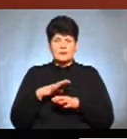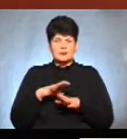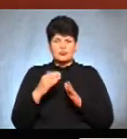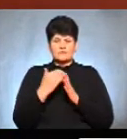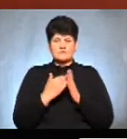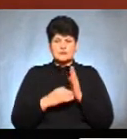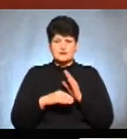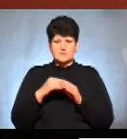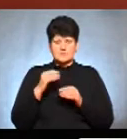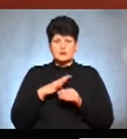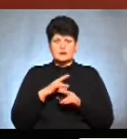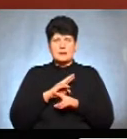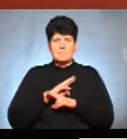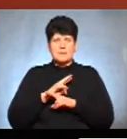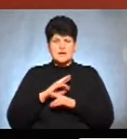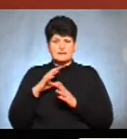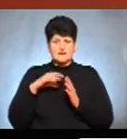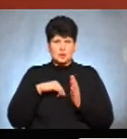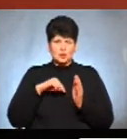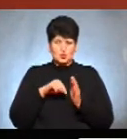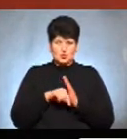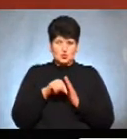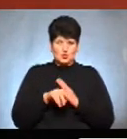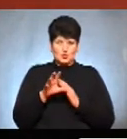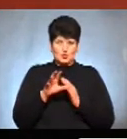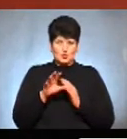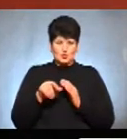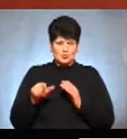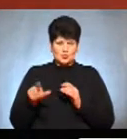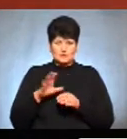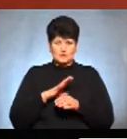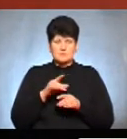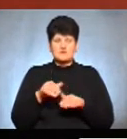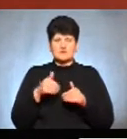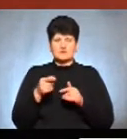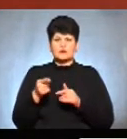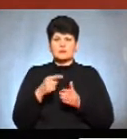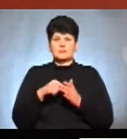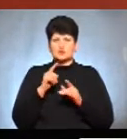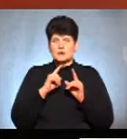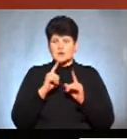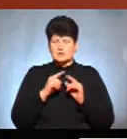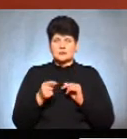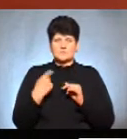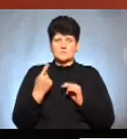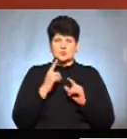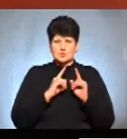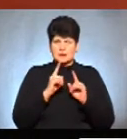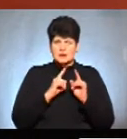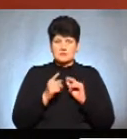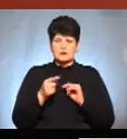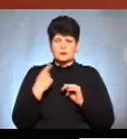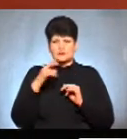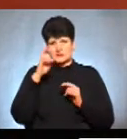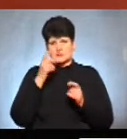виборців, чи було так звані мертві душі, ми на днях, наша організація звернулася до Тернопільської міської ради, Тернопільської обласної ради і Тернопільської обласної